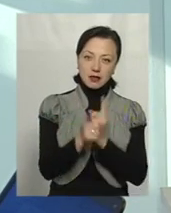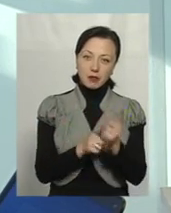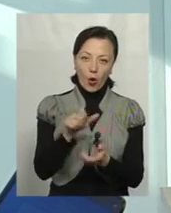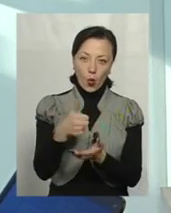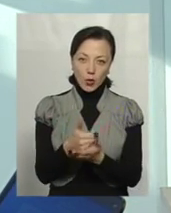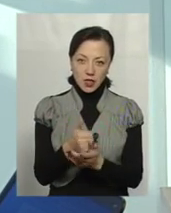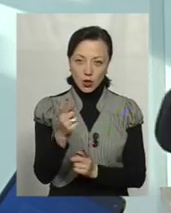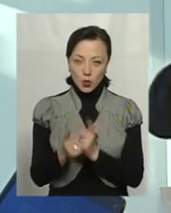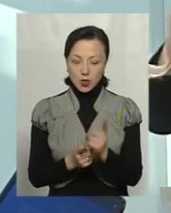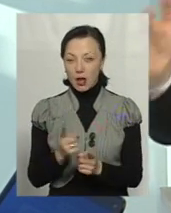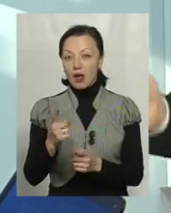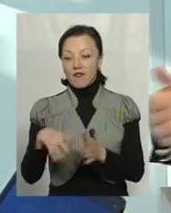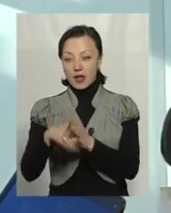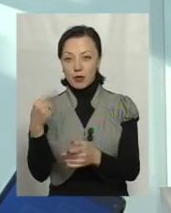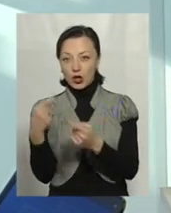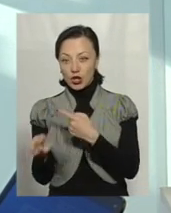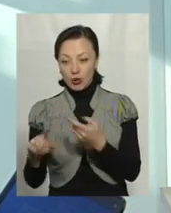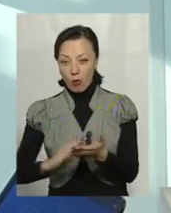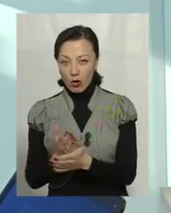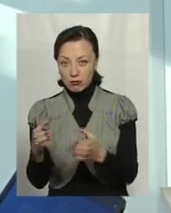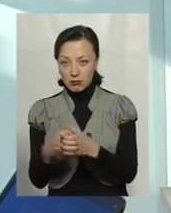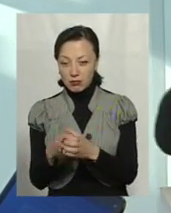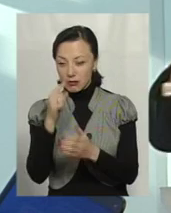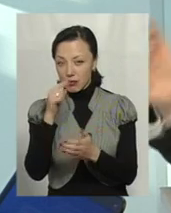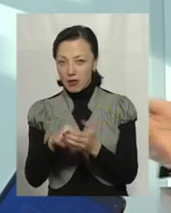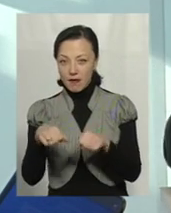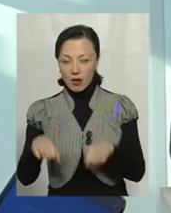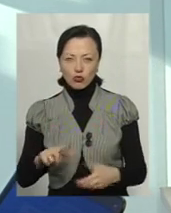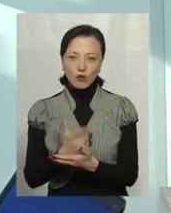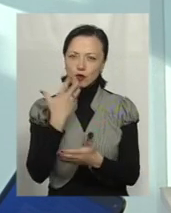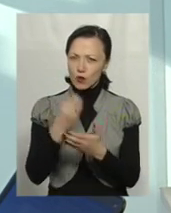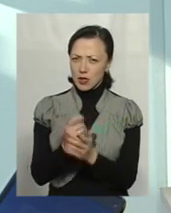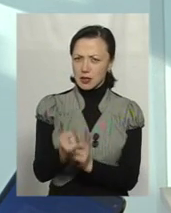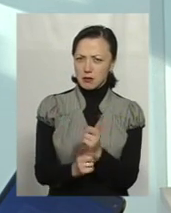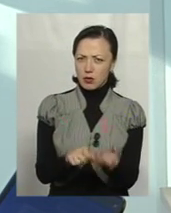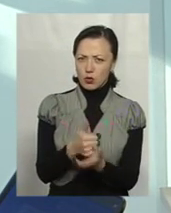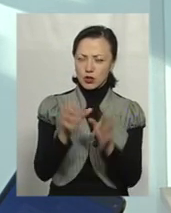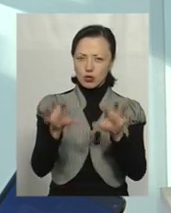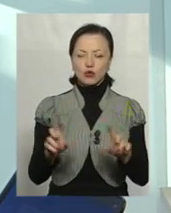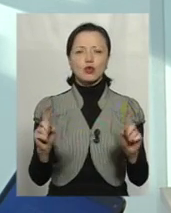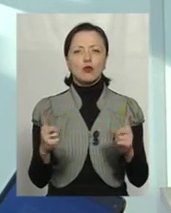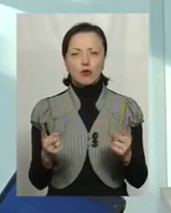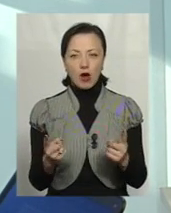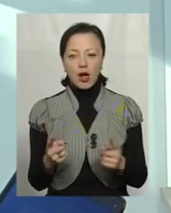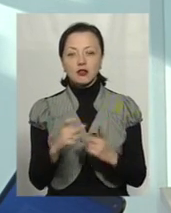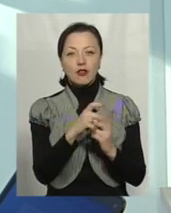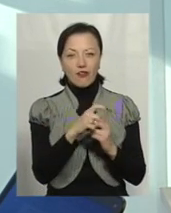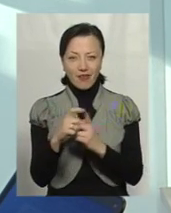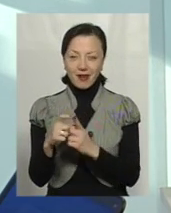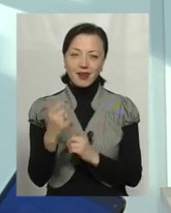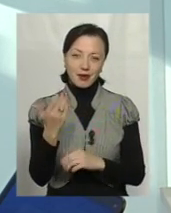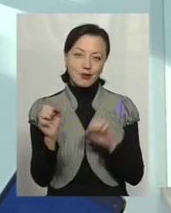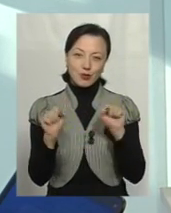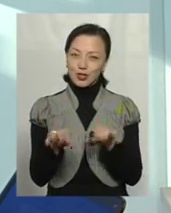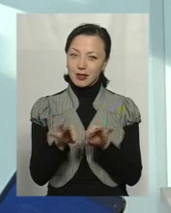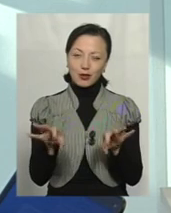Після наступних виборах інша група політична прийшла – знову свої зміни до Конституції. Чому? Тому що слова, їх